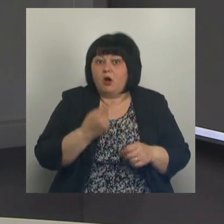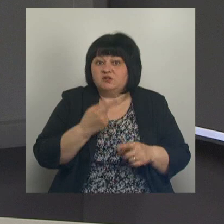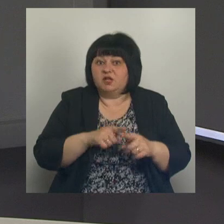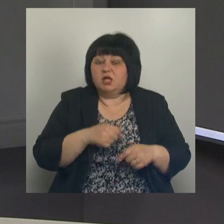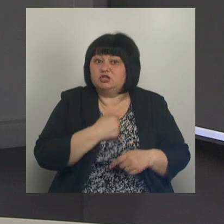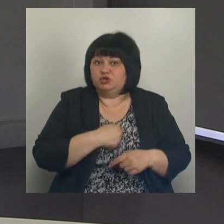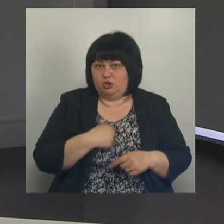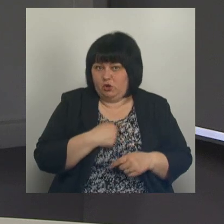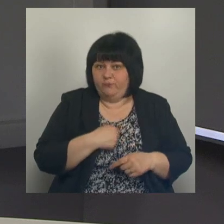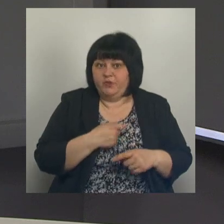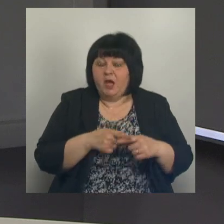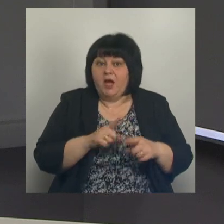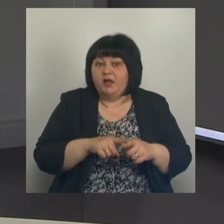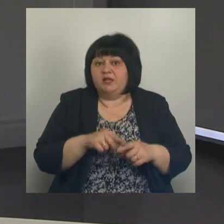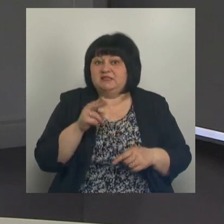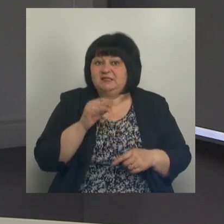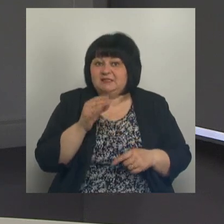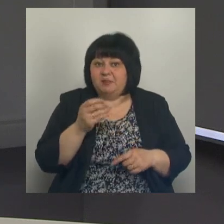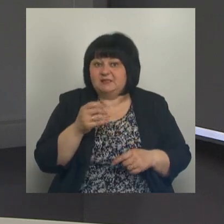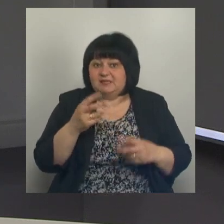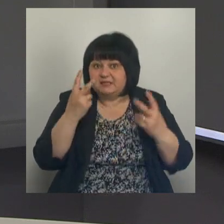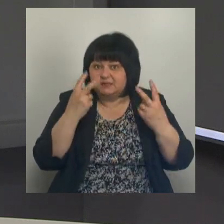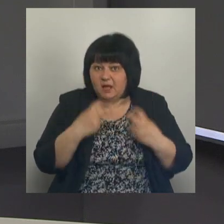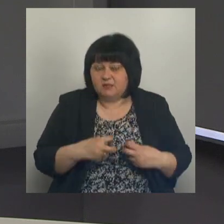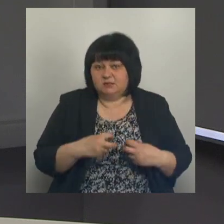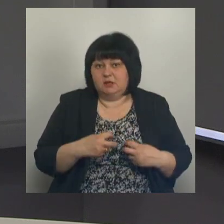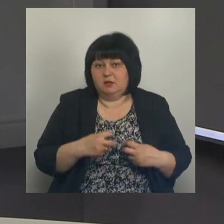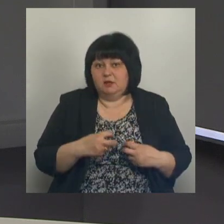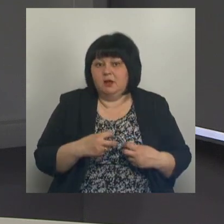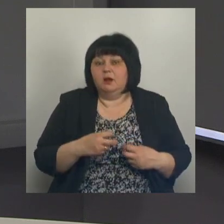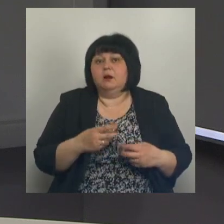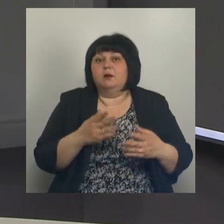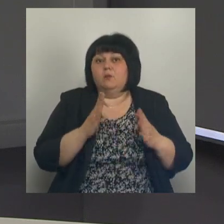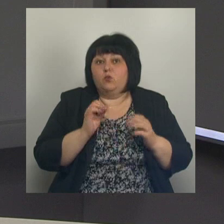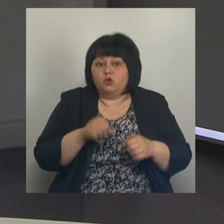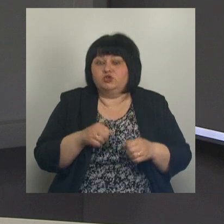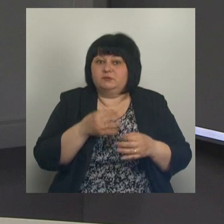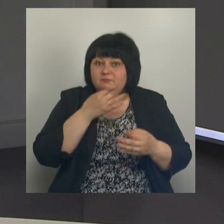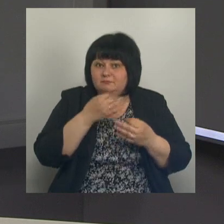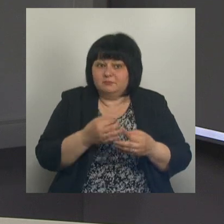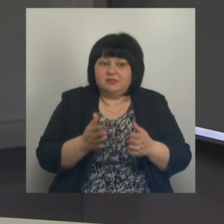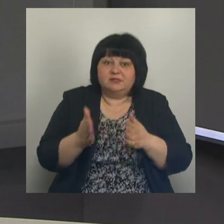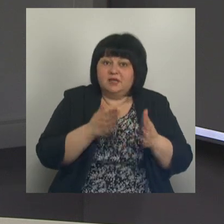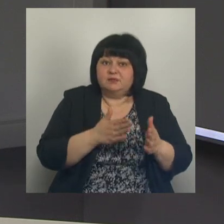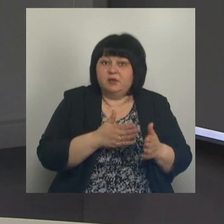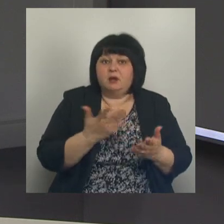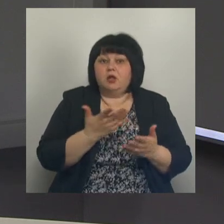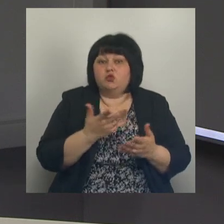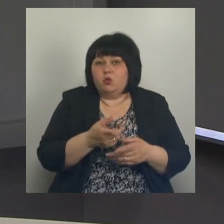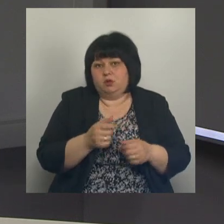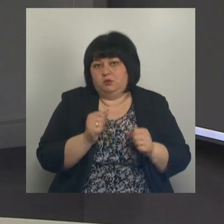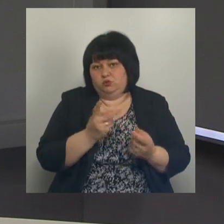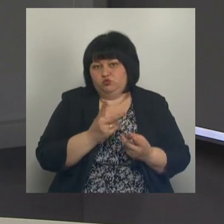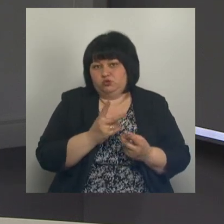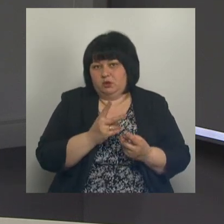Так вот, как раз диспансеризация позволяет своевременно их отнести к разряду тех заболеваний, с которыми надо